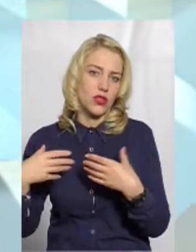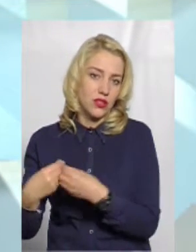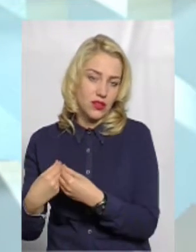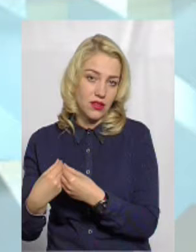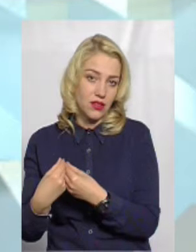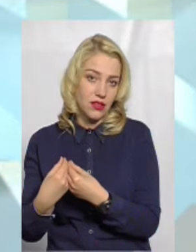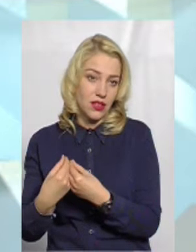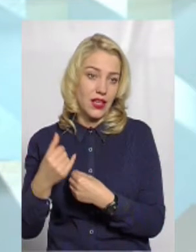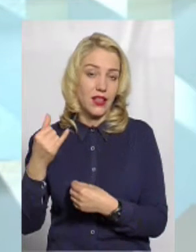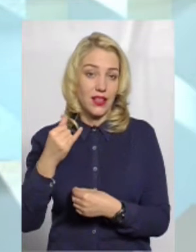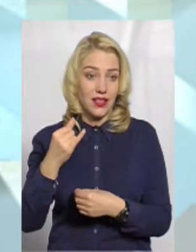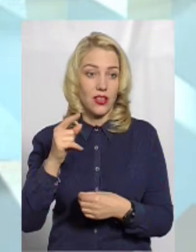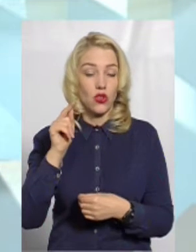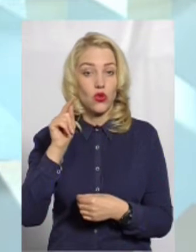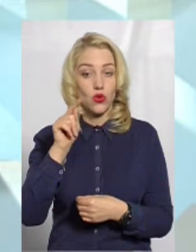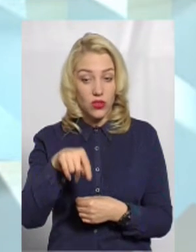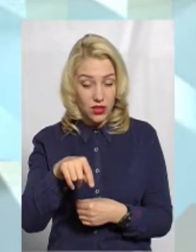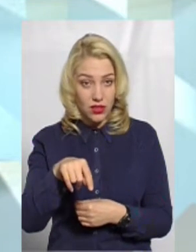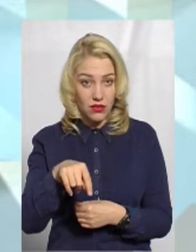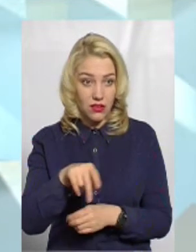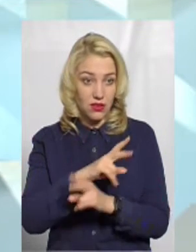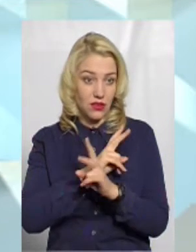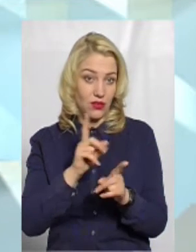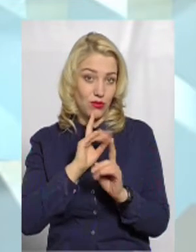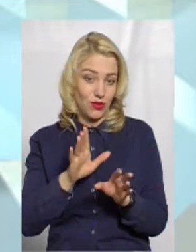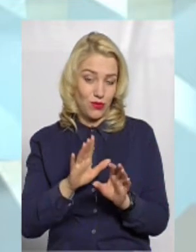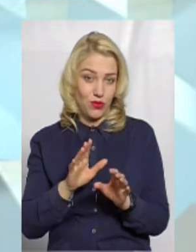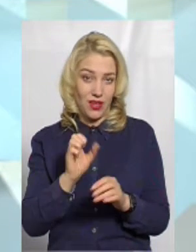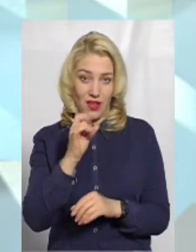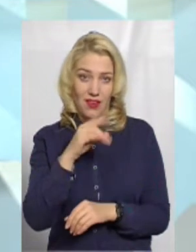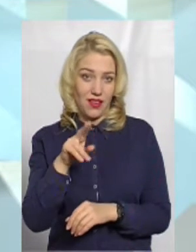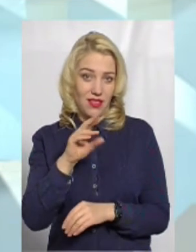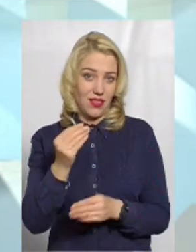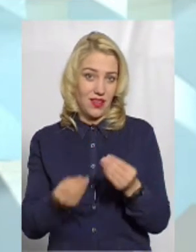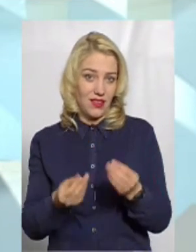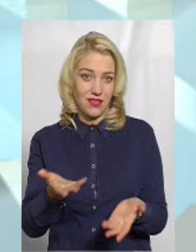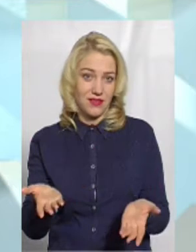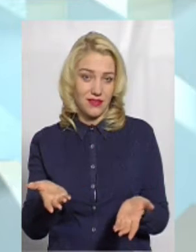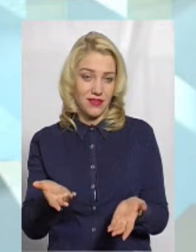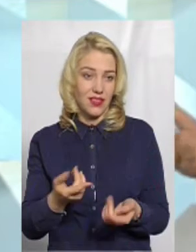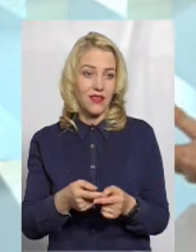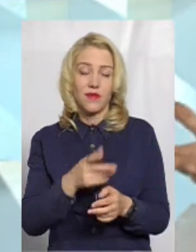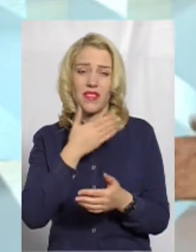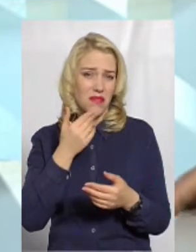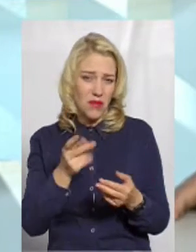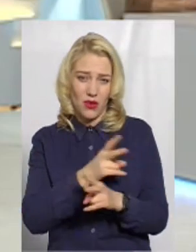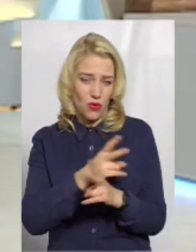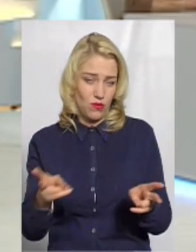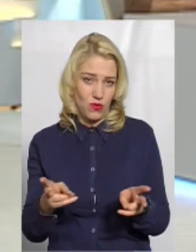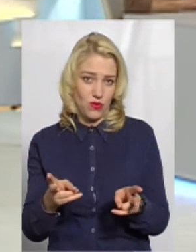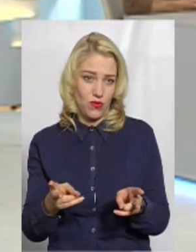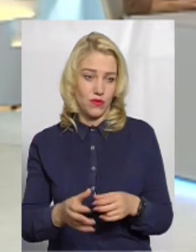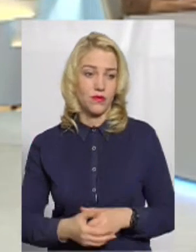тоді ніхто не буде здавати в оренду. То просто нічого буде здавати